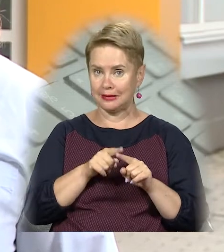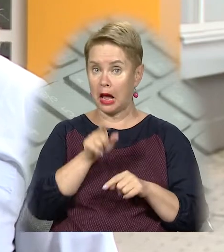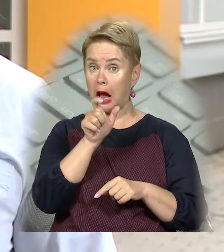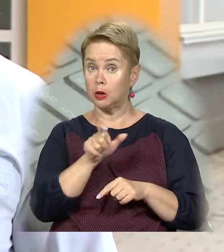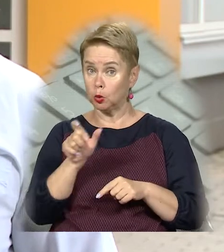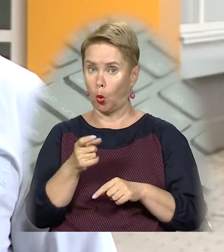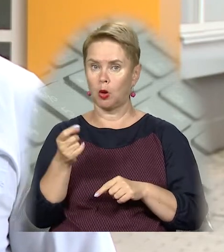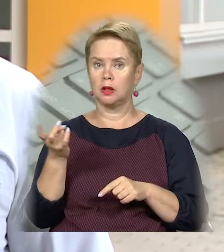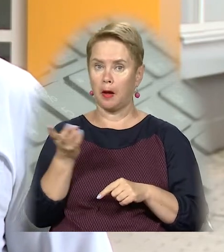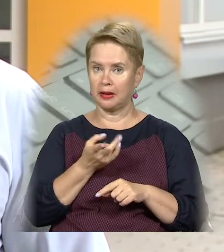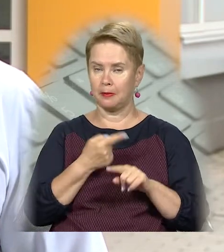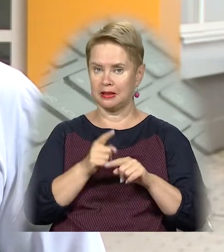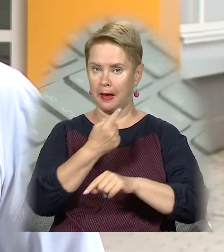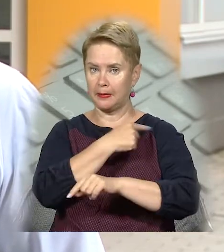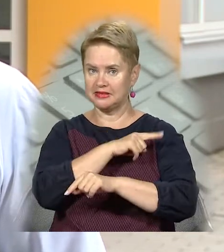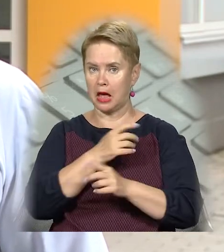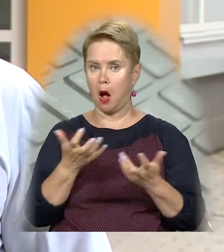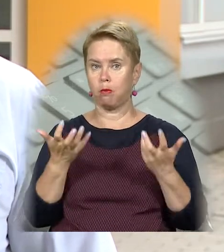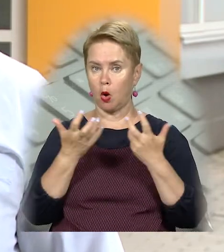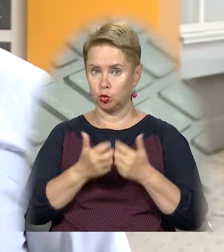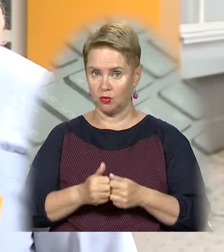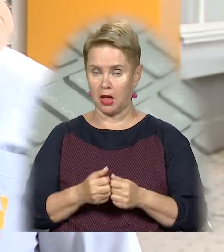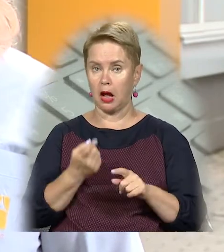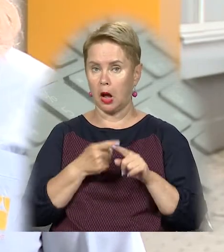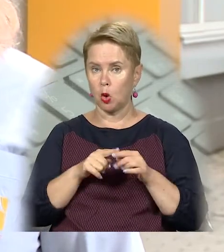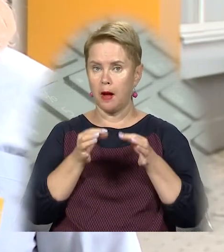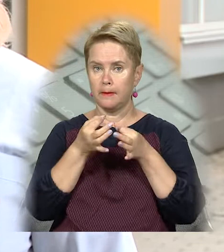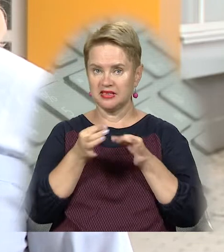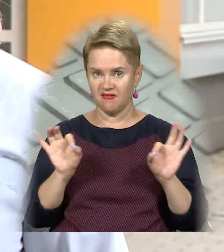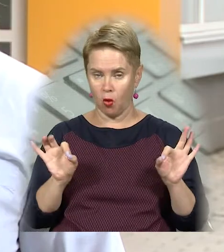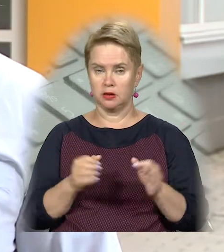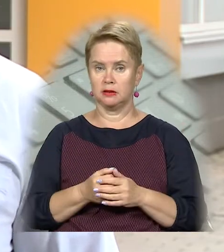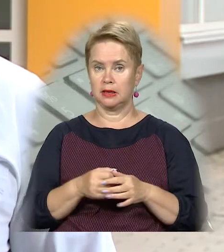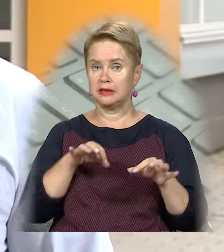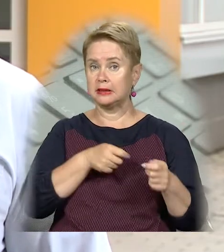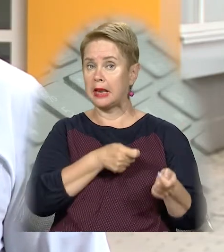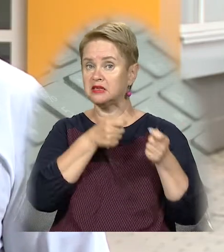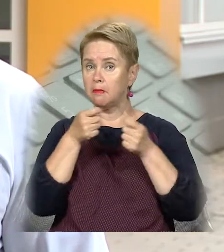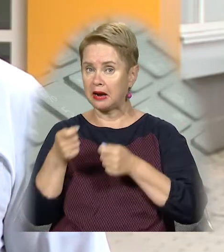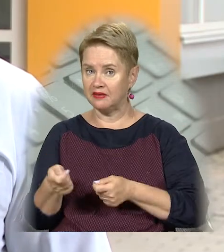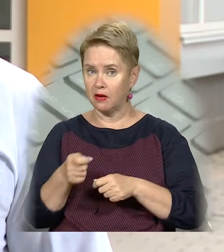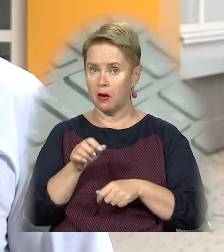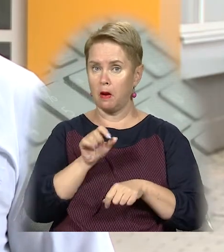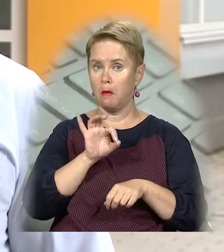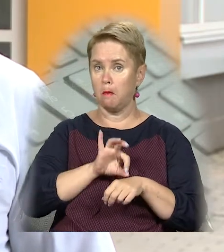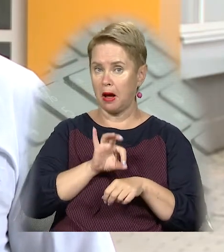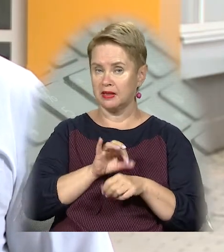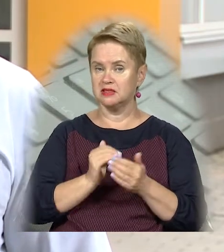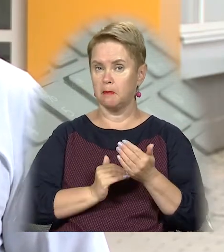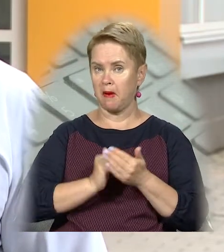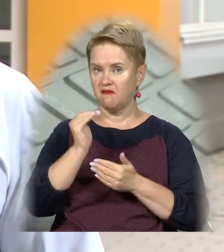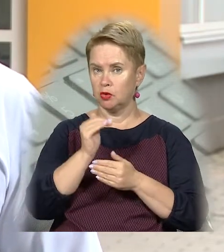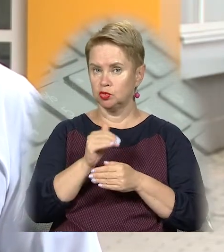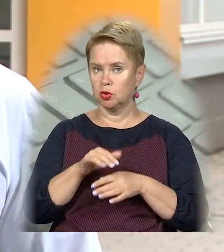категории необхідне це медицинське оборудовання, яке позволить транспортирувати больних з